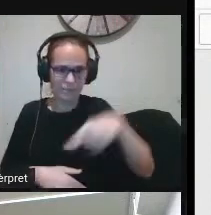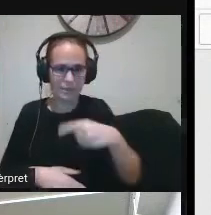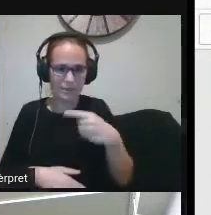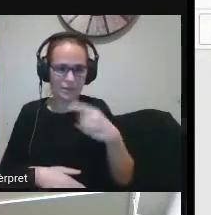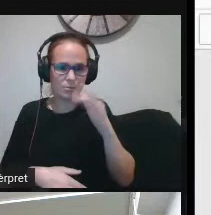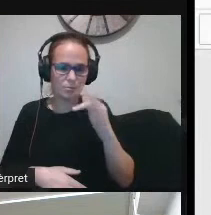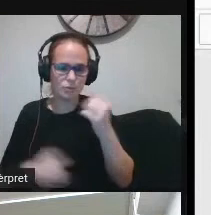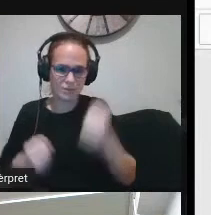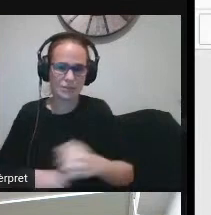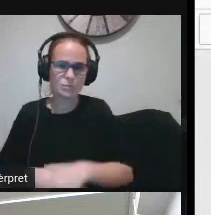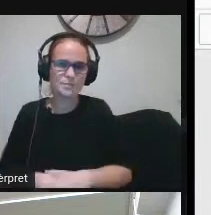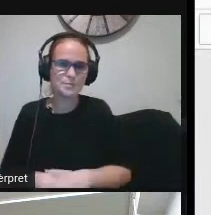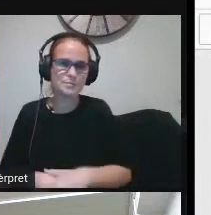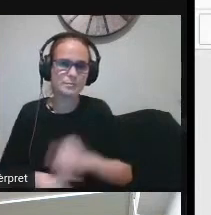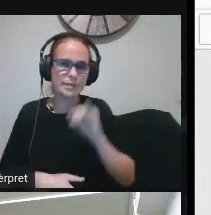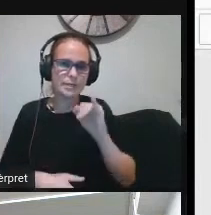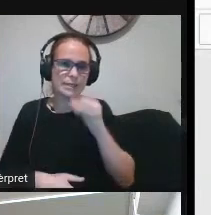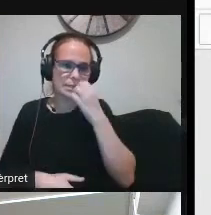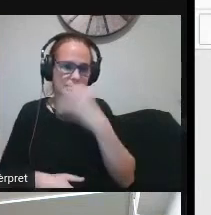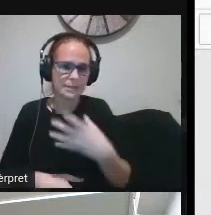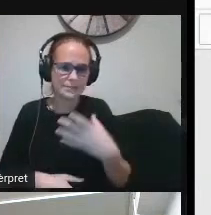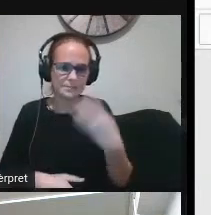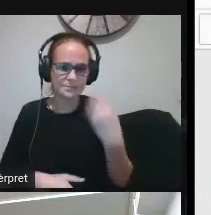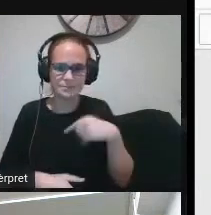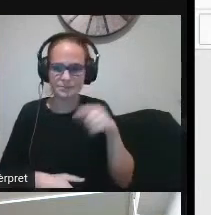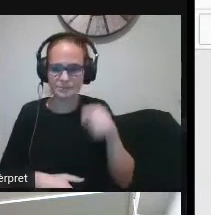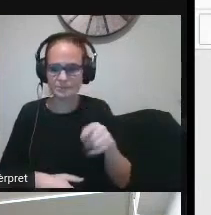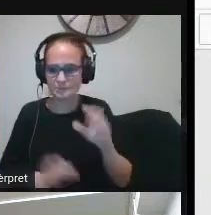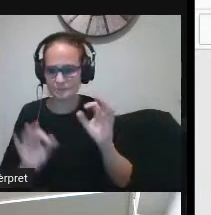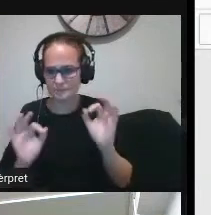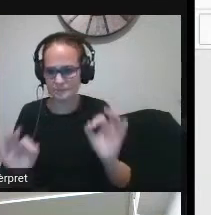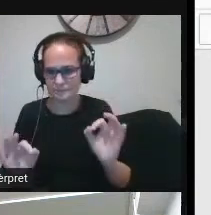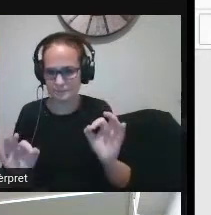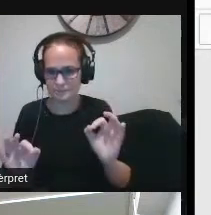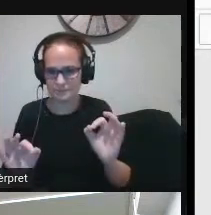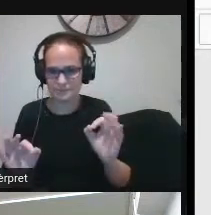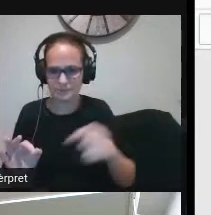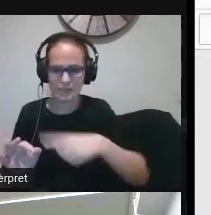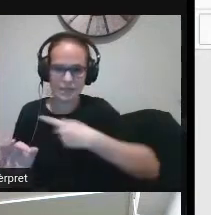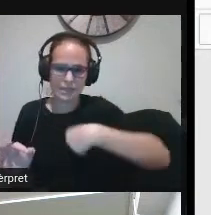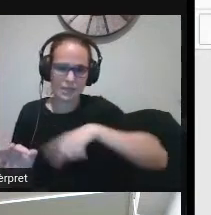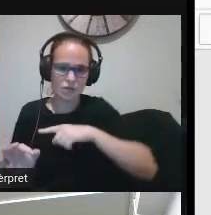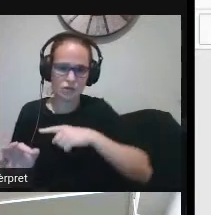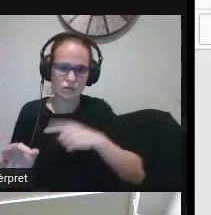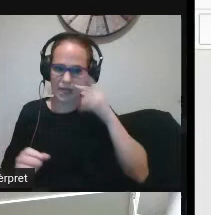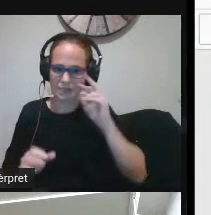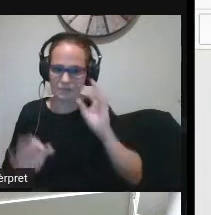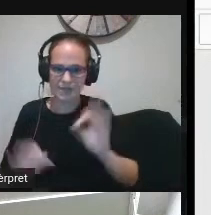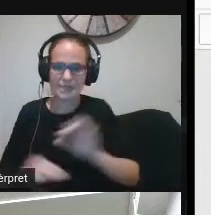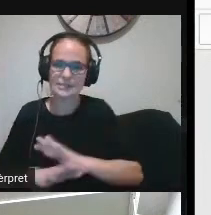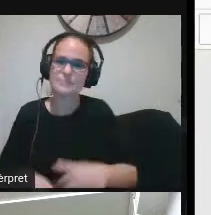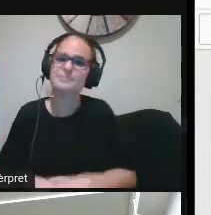positiu i bé aquesta seria en principi la nostra experiència